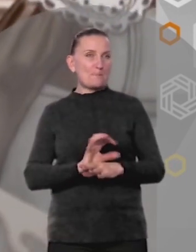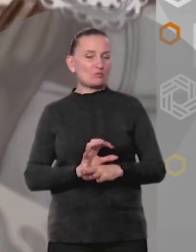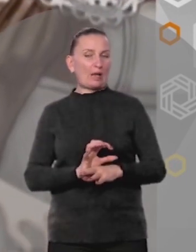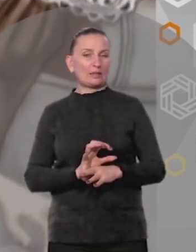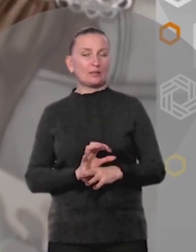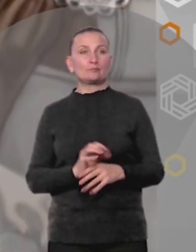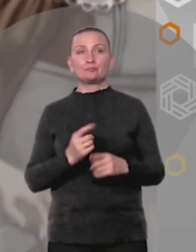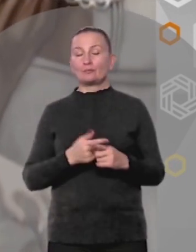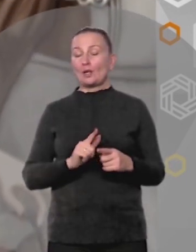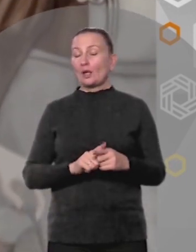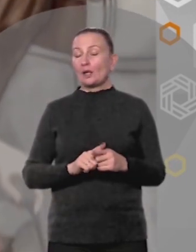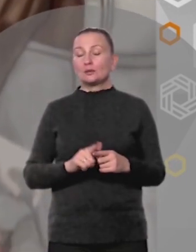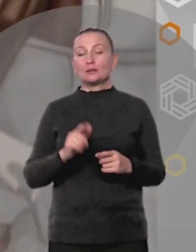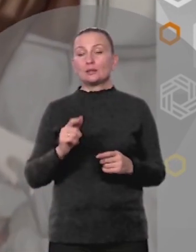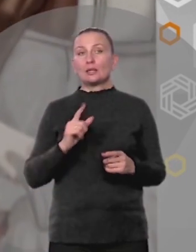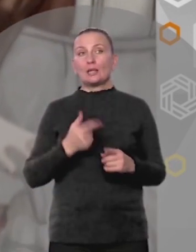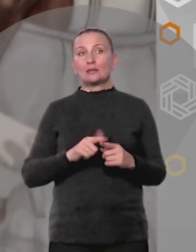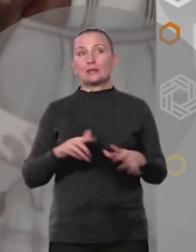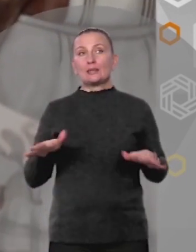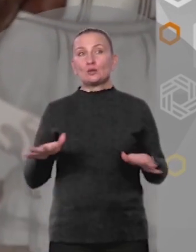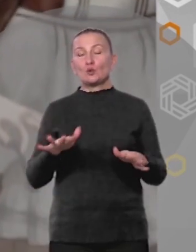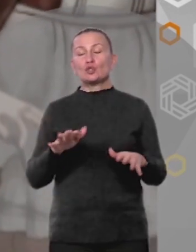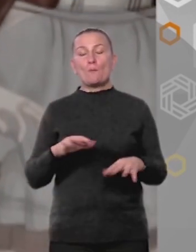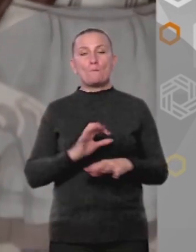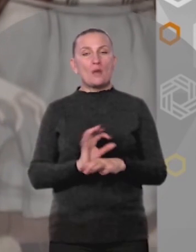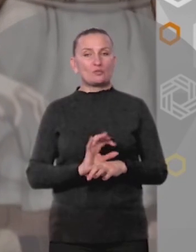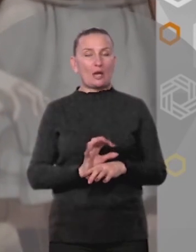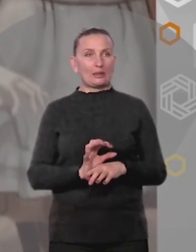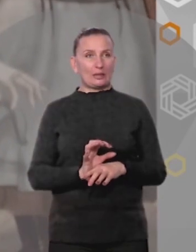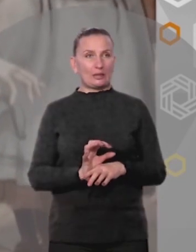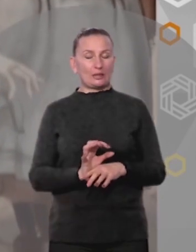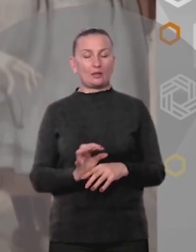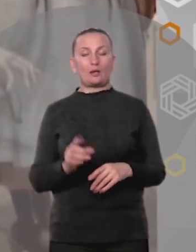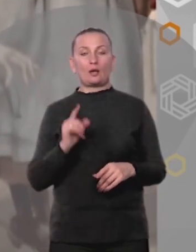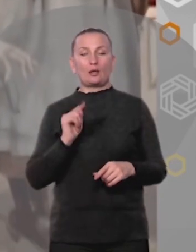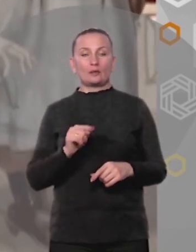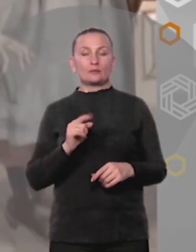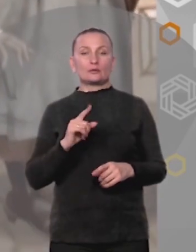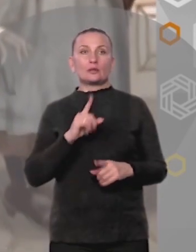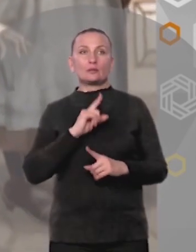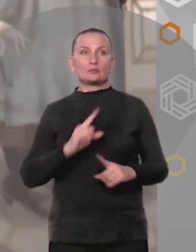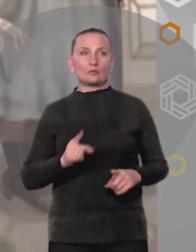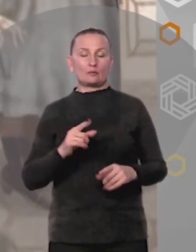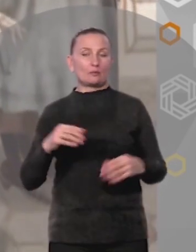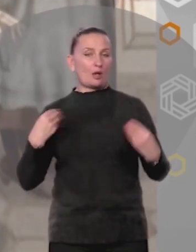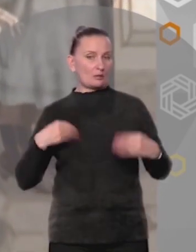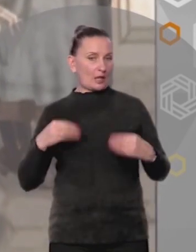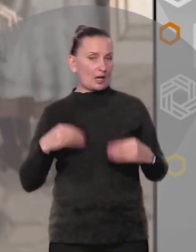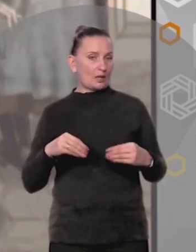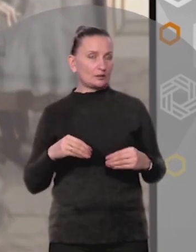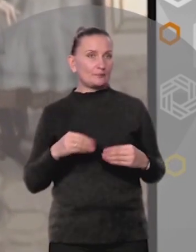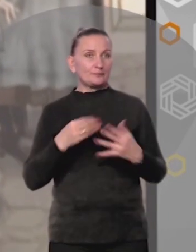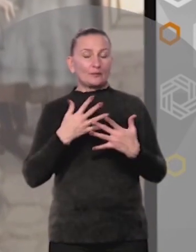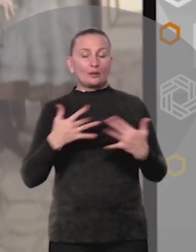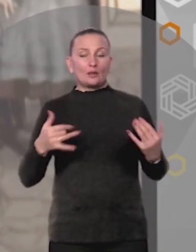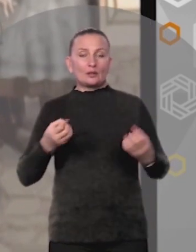Это самые летучие башмаки в мире А ее неповторимые наряды Сколько